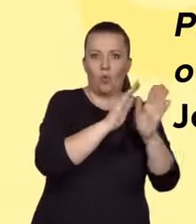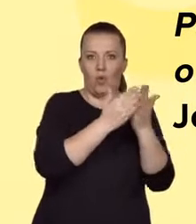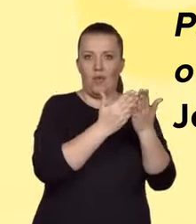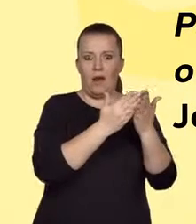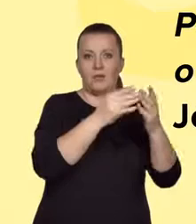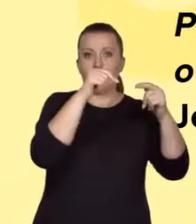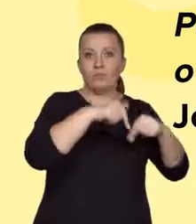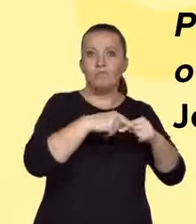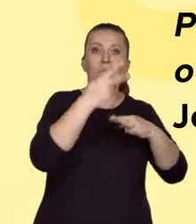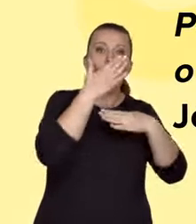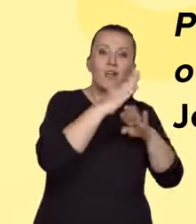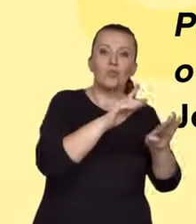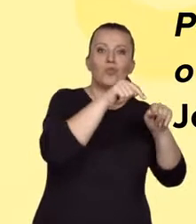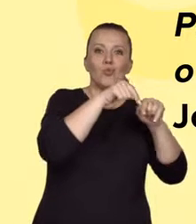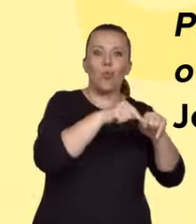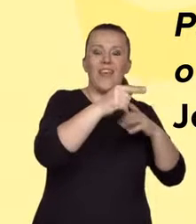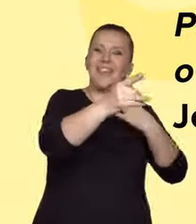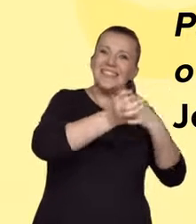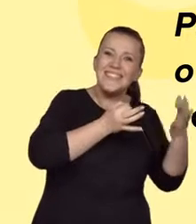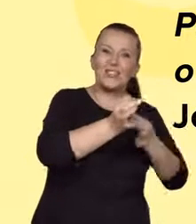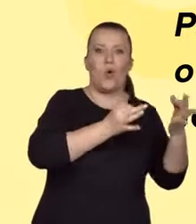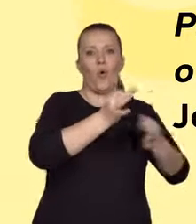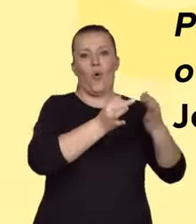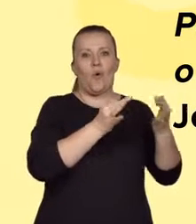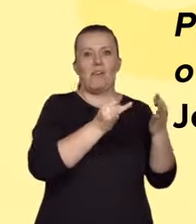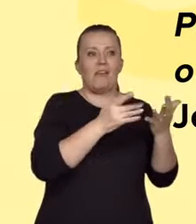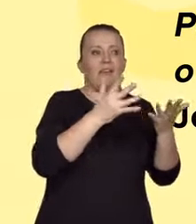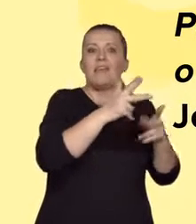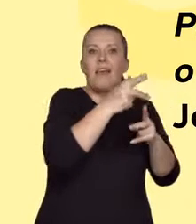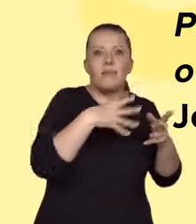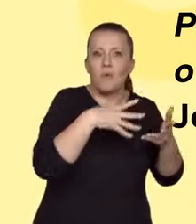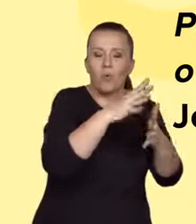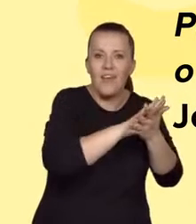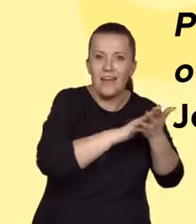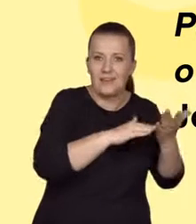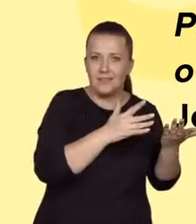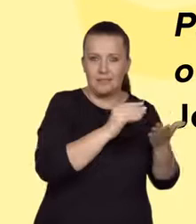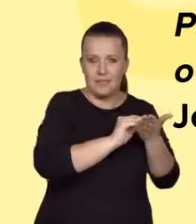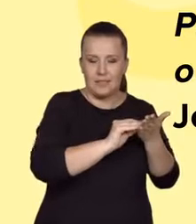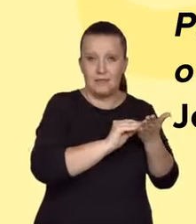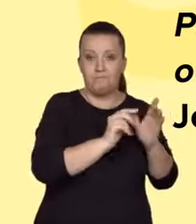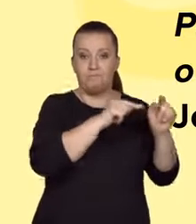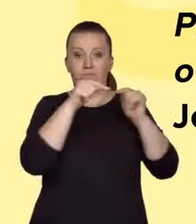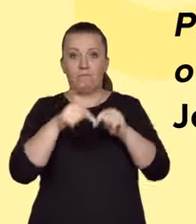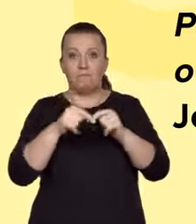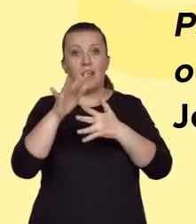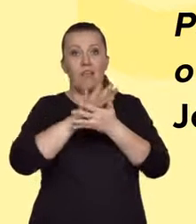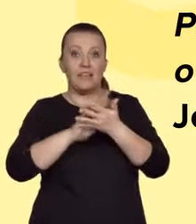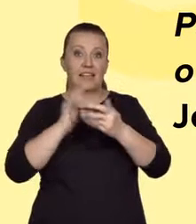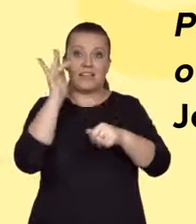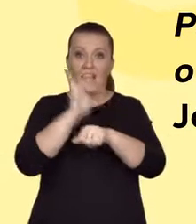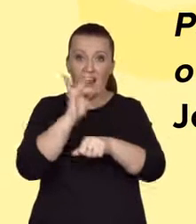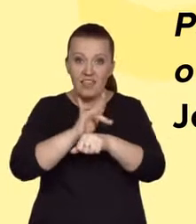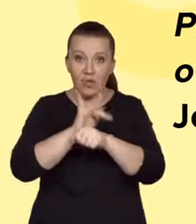-literacki, który opisuje pewną rzeczywistość historyczno-literacką, czyli pewną rzeczywistość tekstową. Czy to jest tekst krytyczno